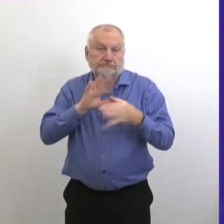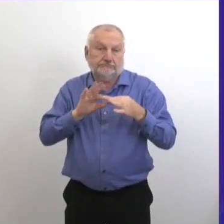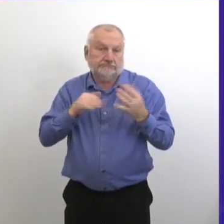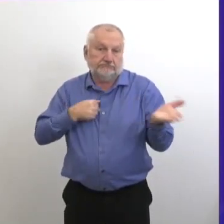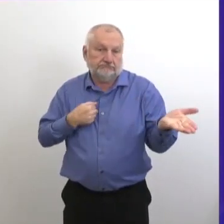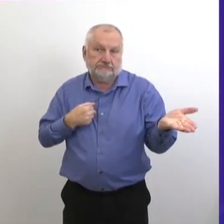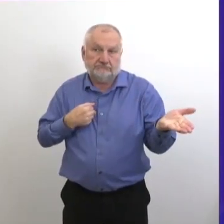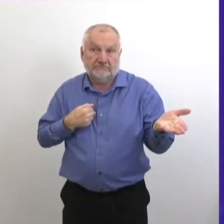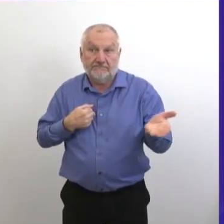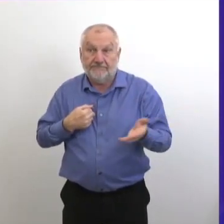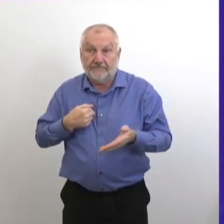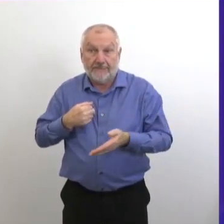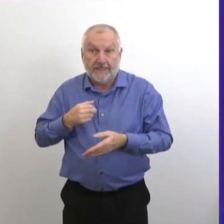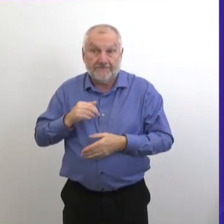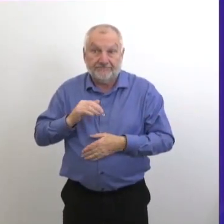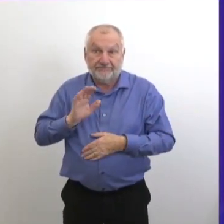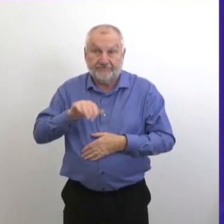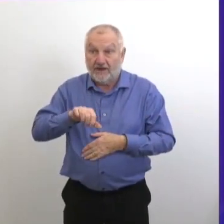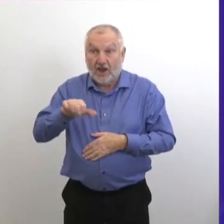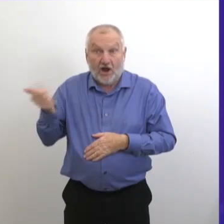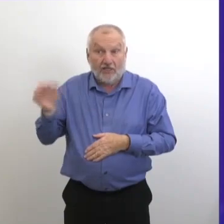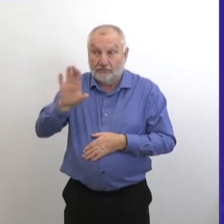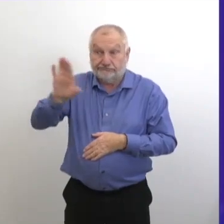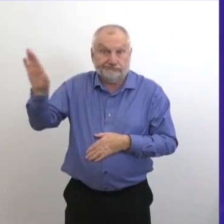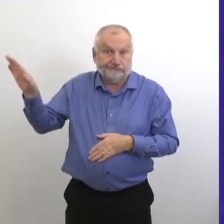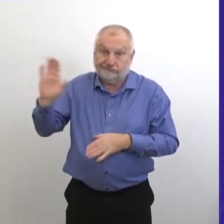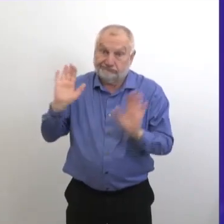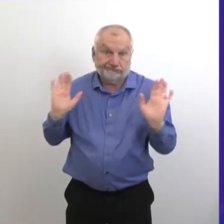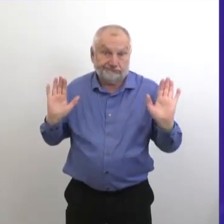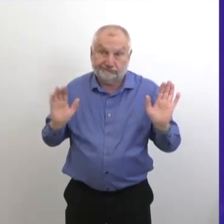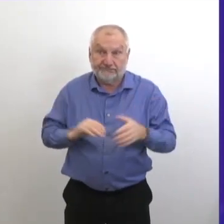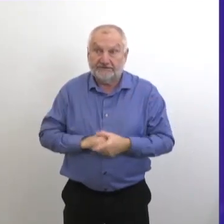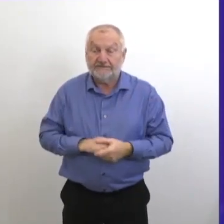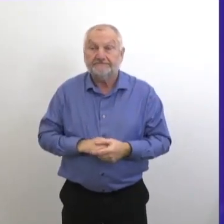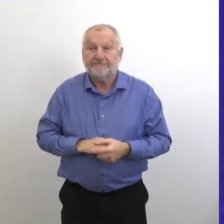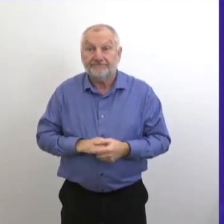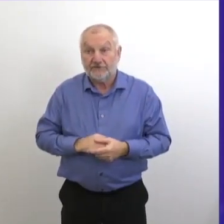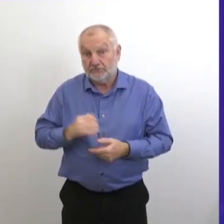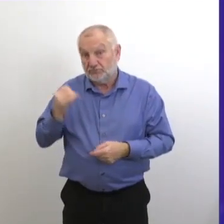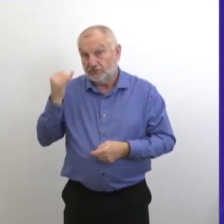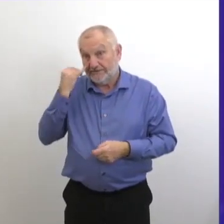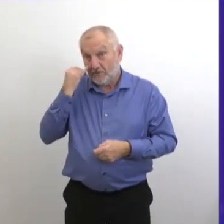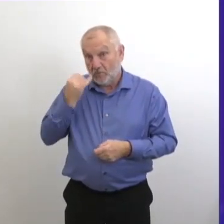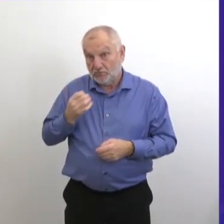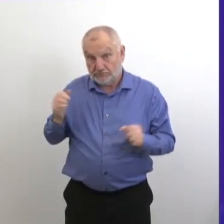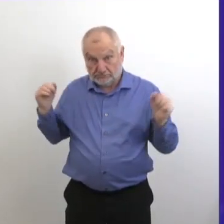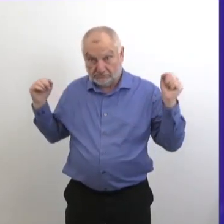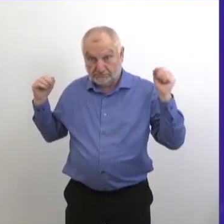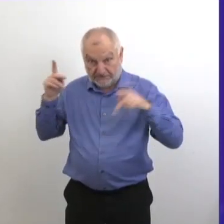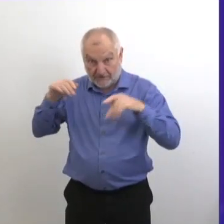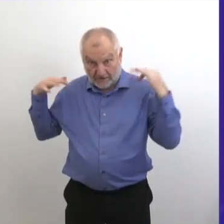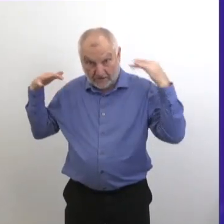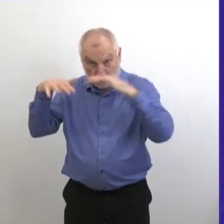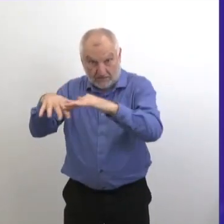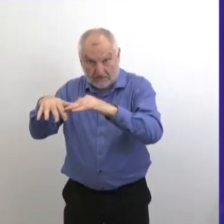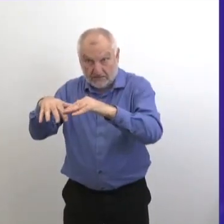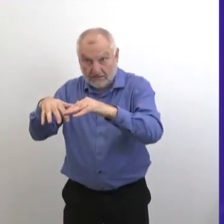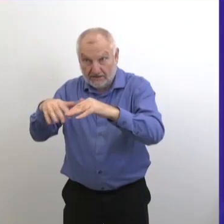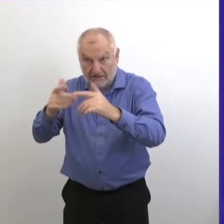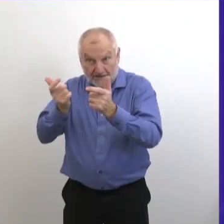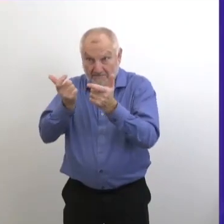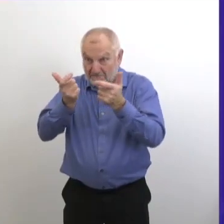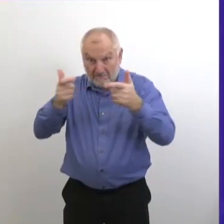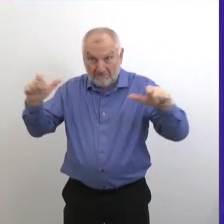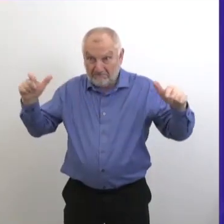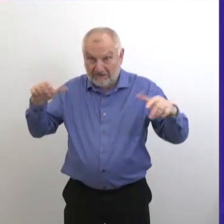voir comment ils veulent traiter cette affaire. Mais je vous dirais que si nous avons un grand nombre de personnes qui se rassemblent pour une longue période de temps, eh